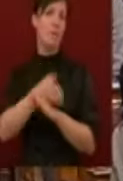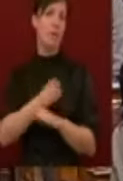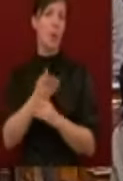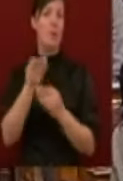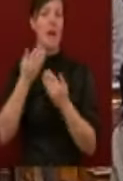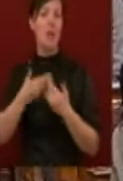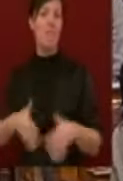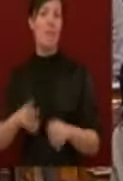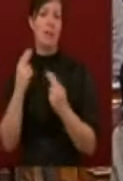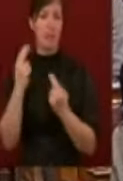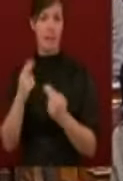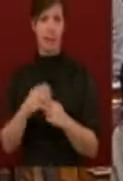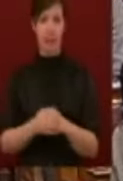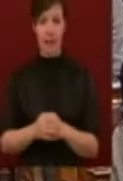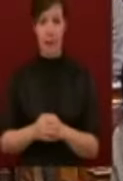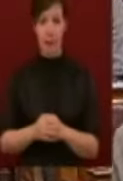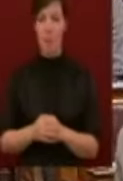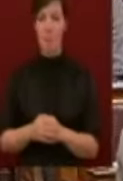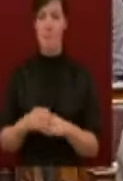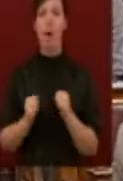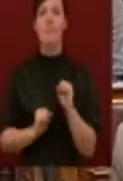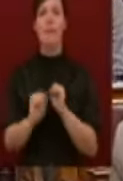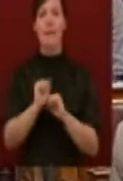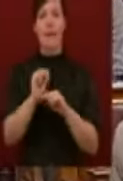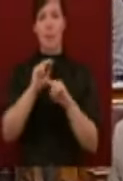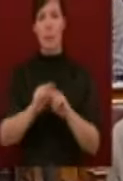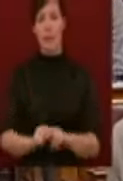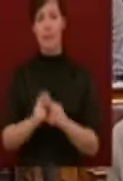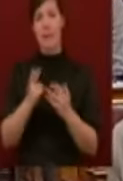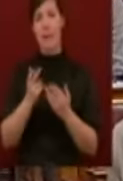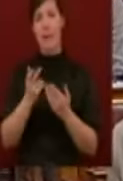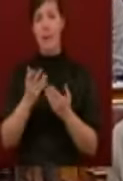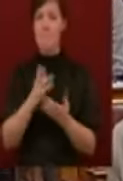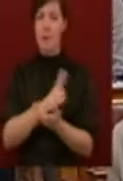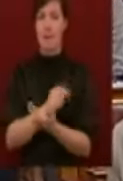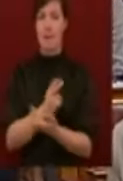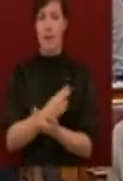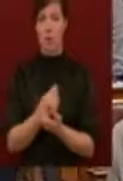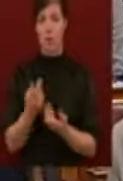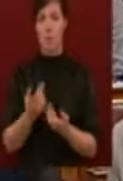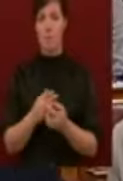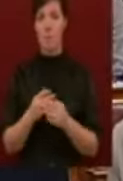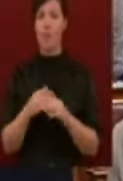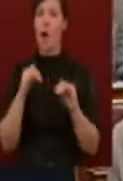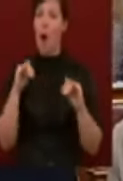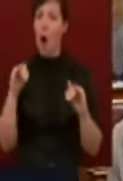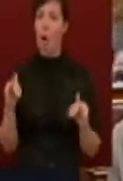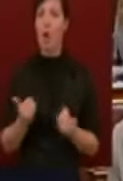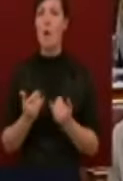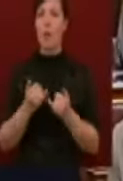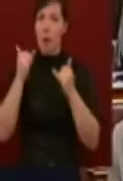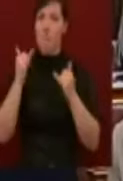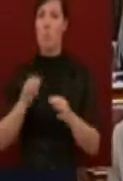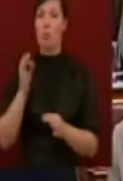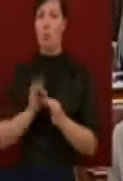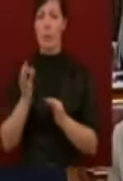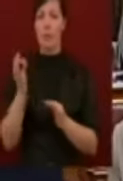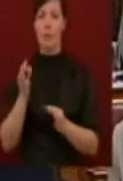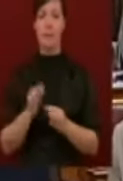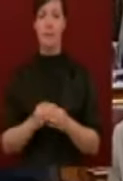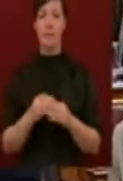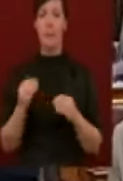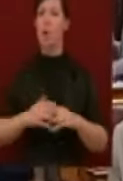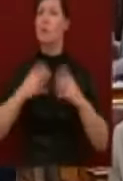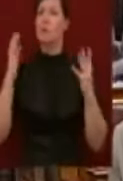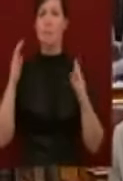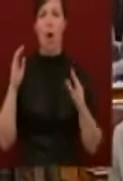erkölcsi immunrendszere meggyengül. Tisztelt kormánypárti képviselőtársak, a nagyon nagy baj most történik. A nagyon